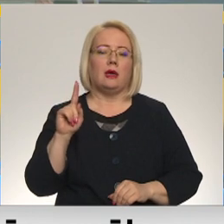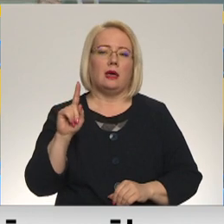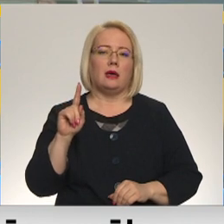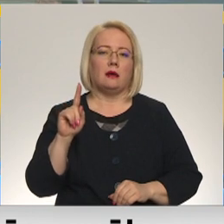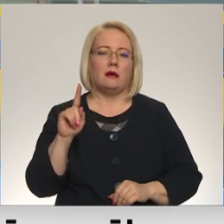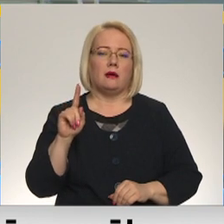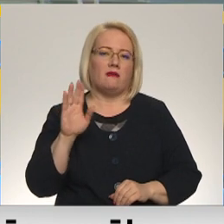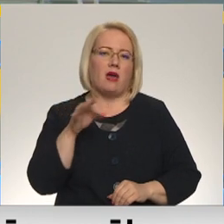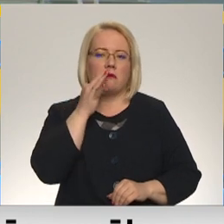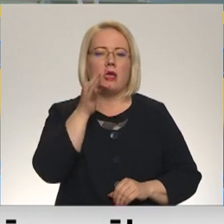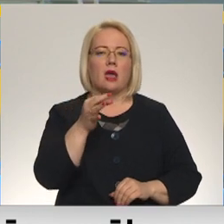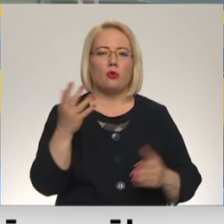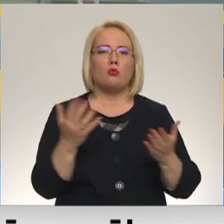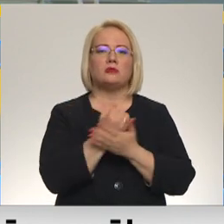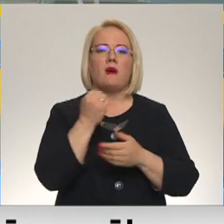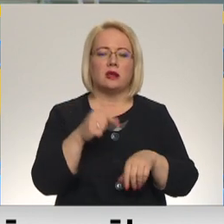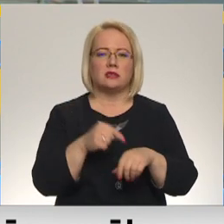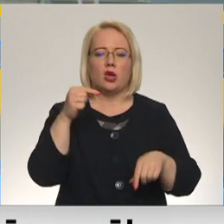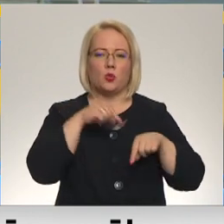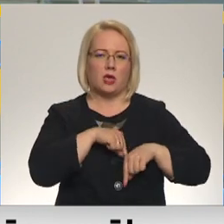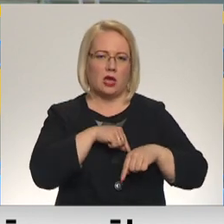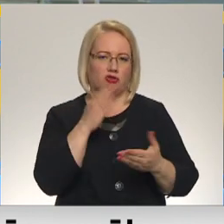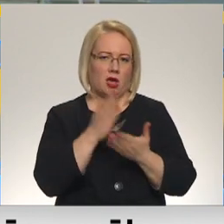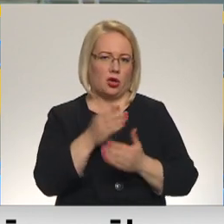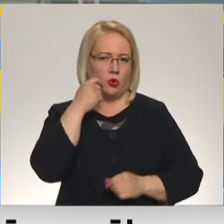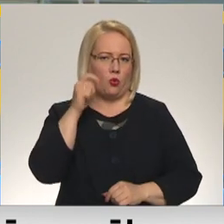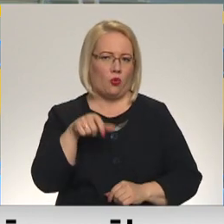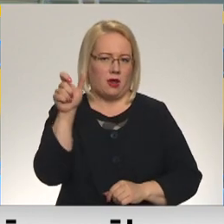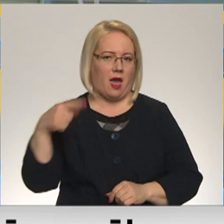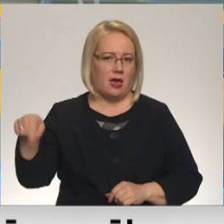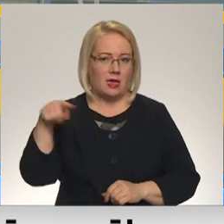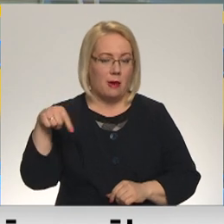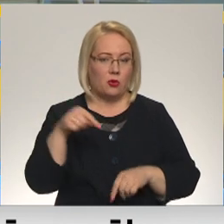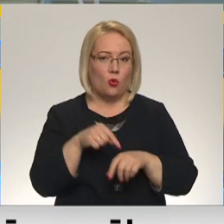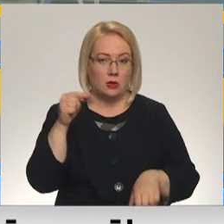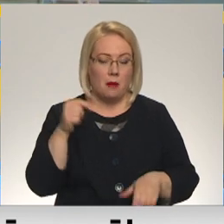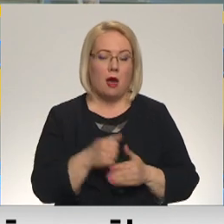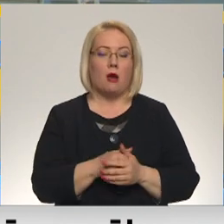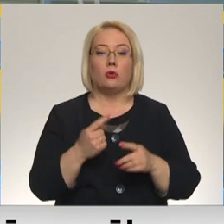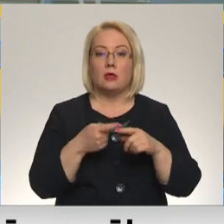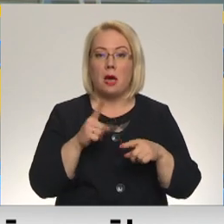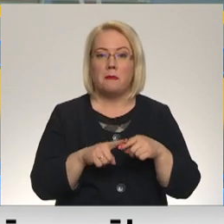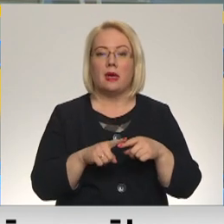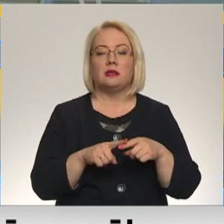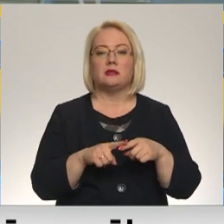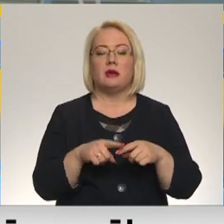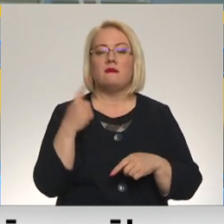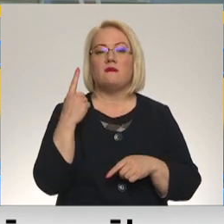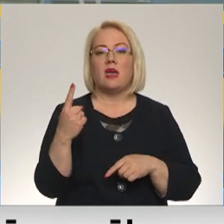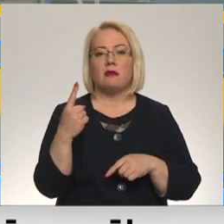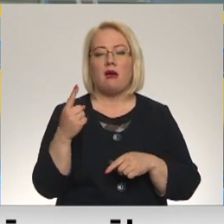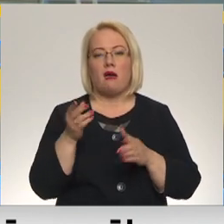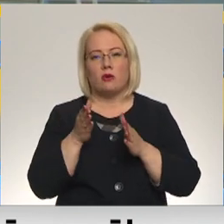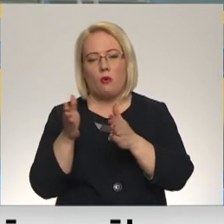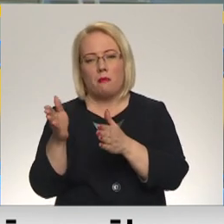uzvaras garš jau ir iekšā, teiksim jūtam. Tāpēc arī vienā daļā ir ļoti